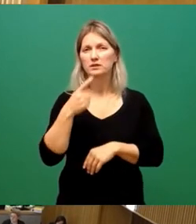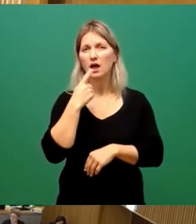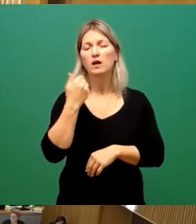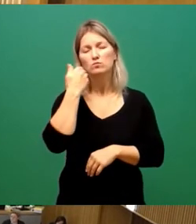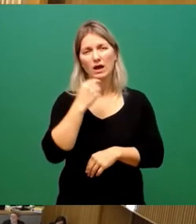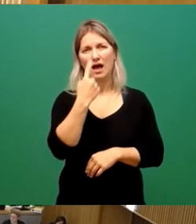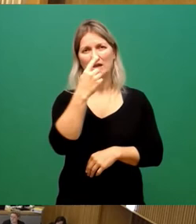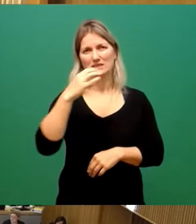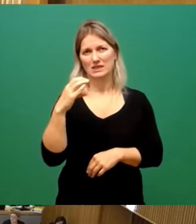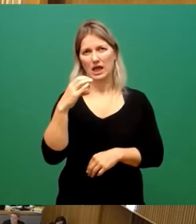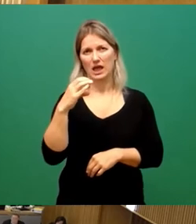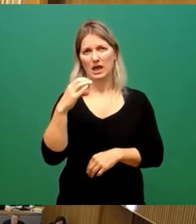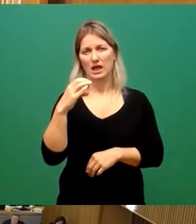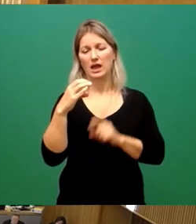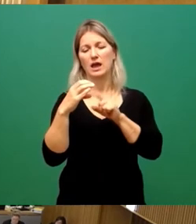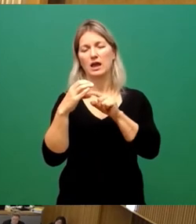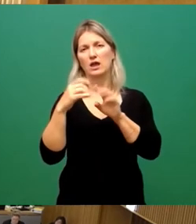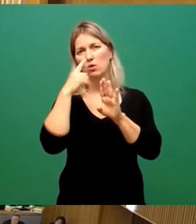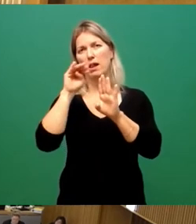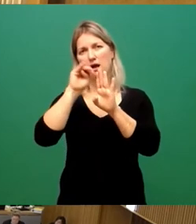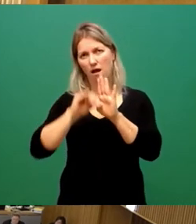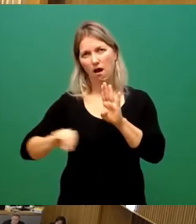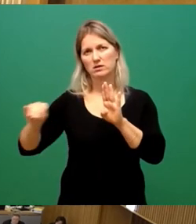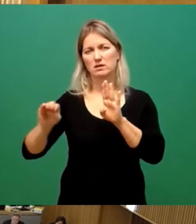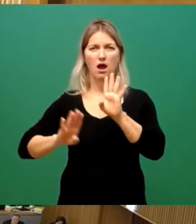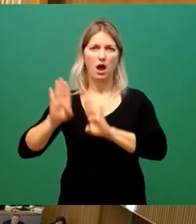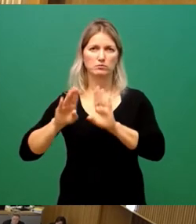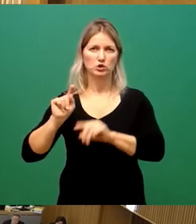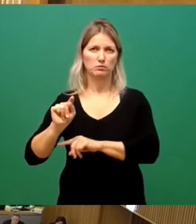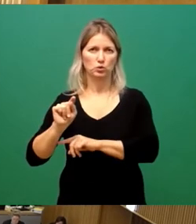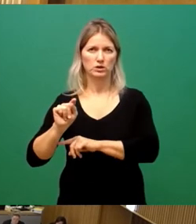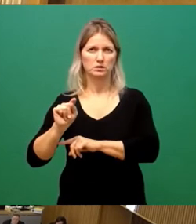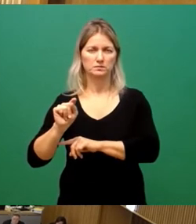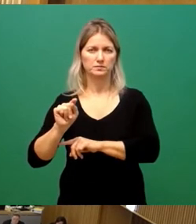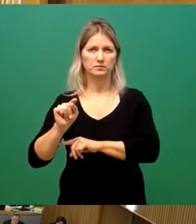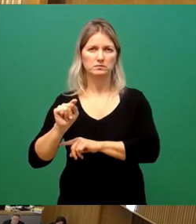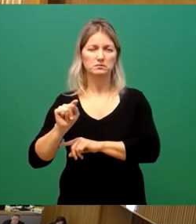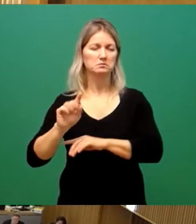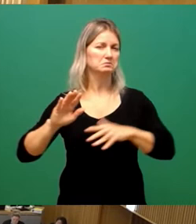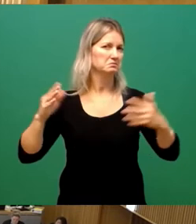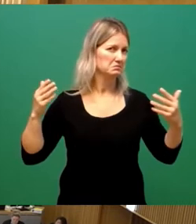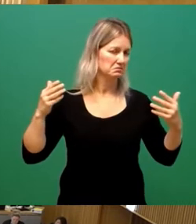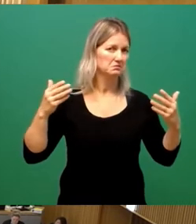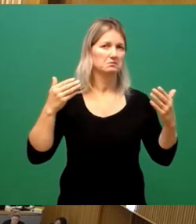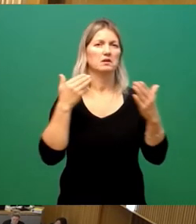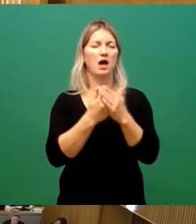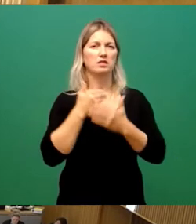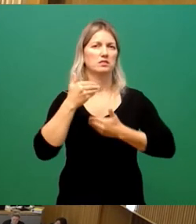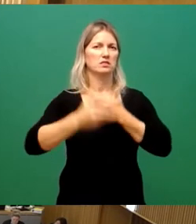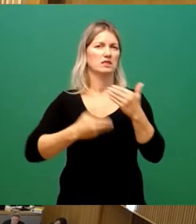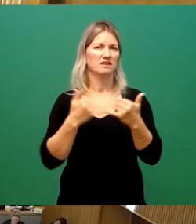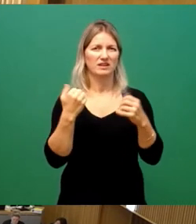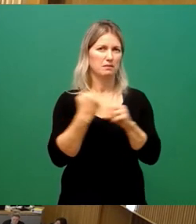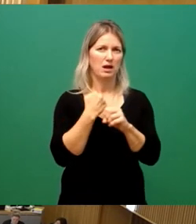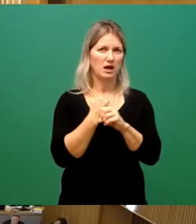soll das noch mal separat abgestimmt werden. Dann würde ich insoweit Verfahren, dass ich